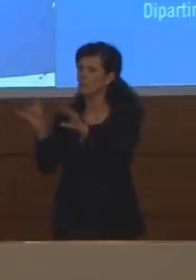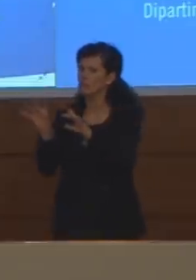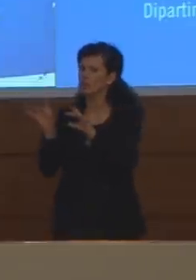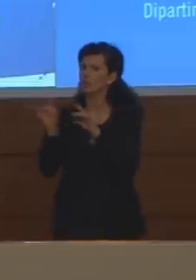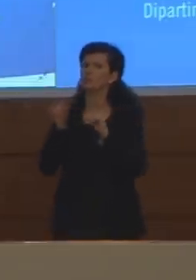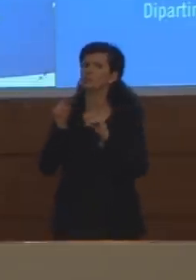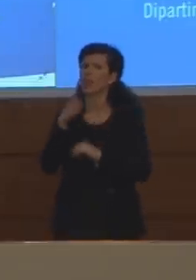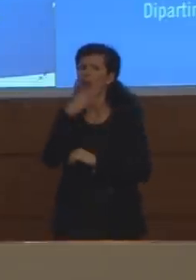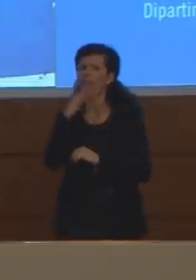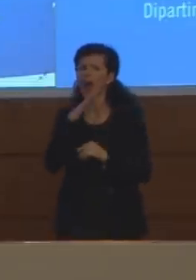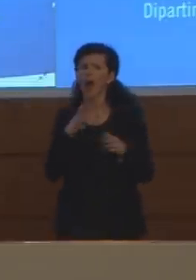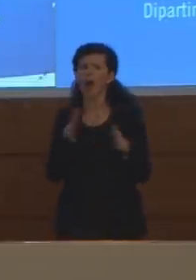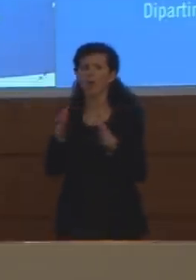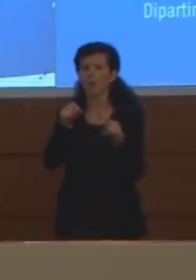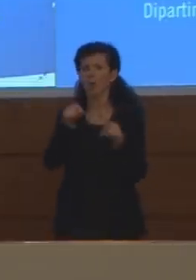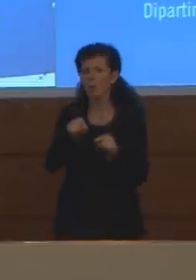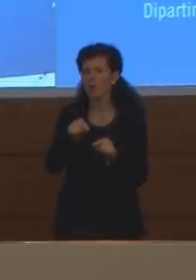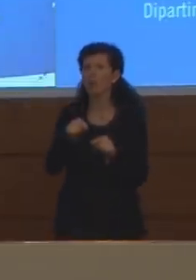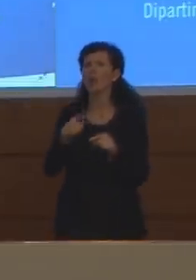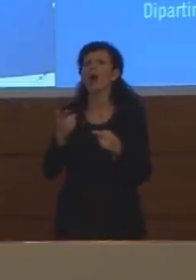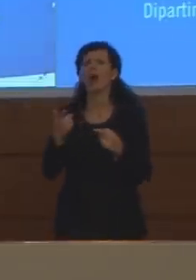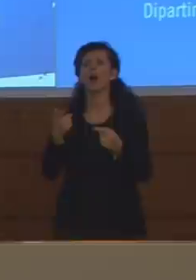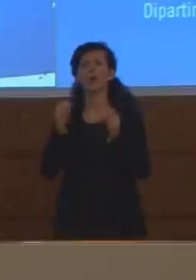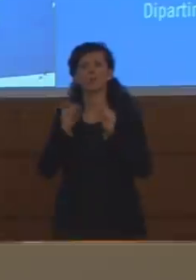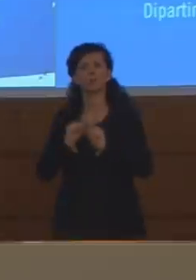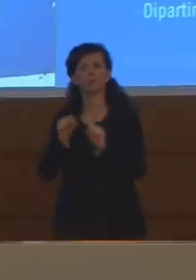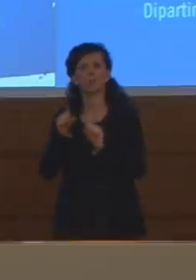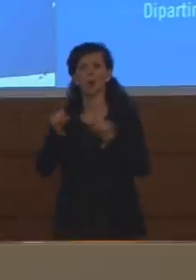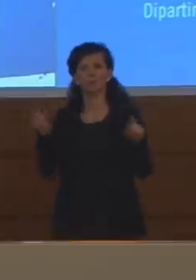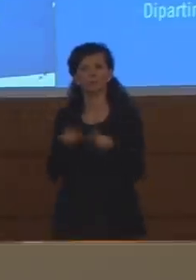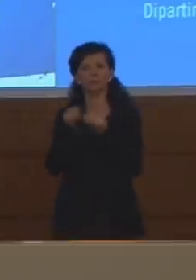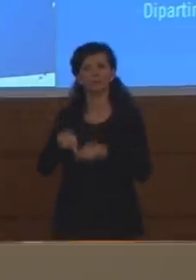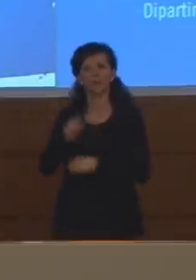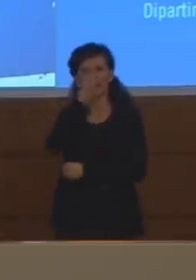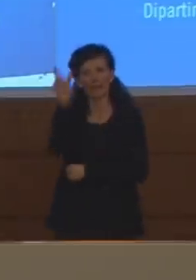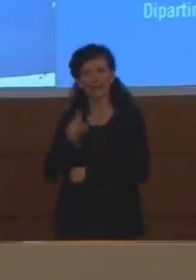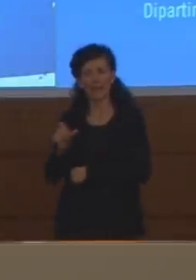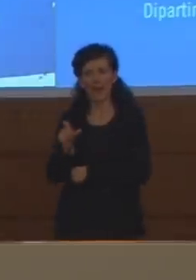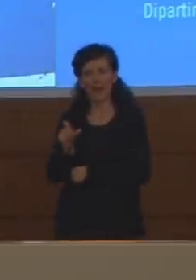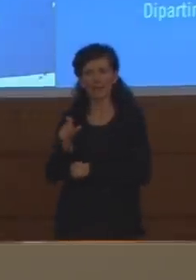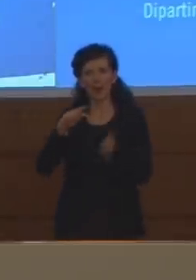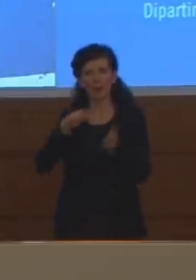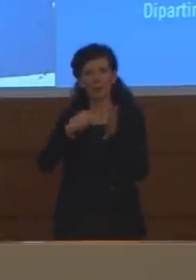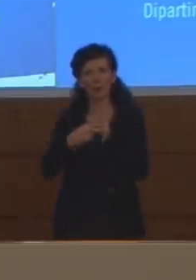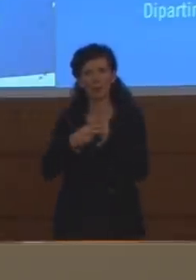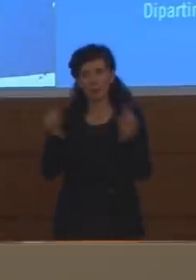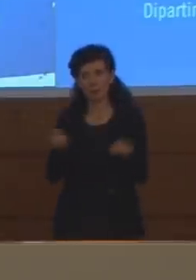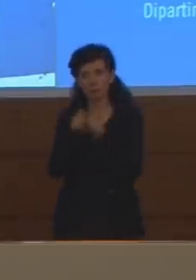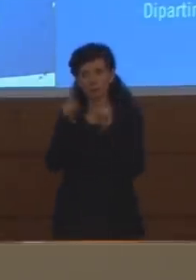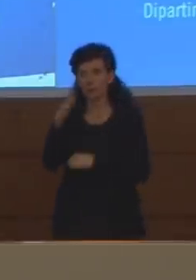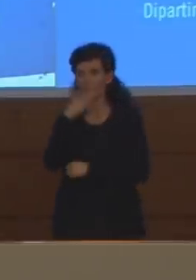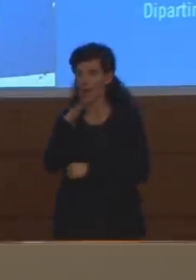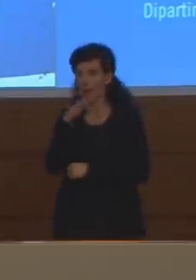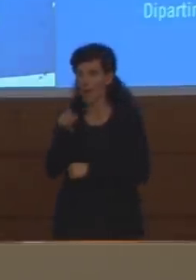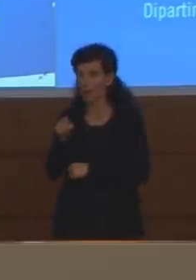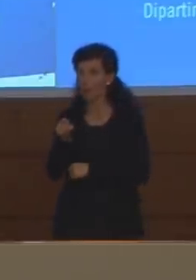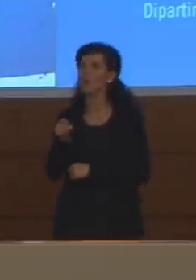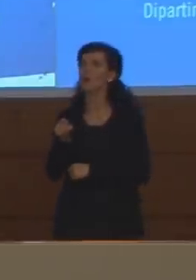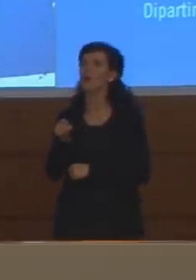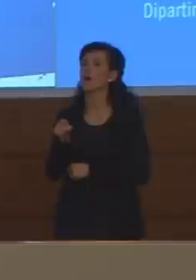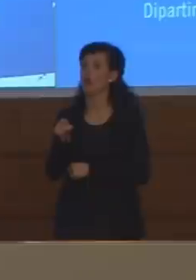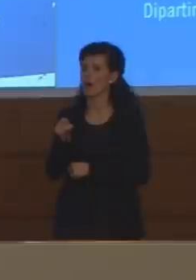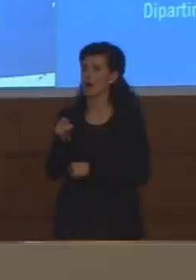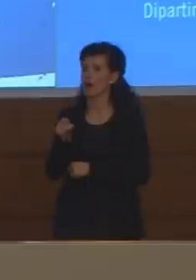Buonasera. Se qui in Italia questo problema è stato mai riscontrato a qualsiasi livello e se,